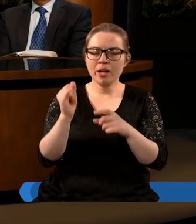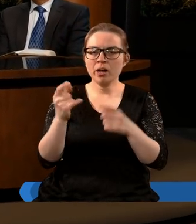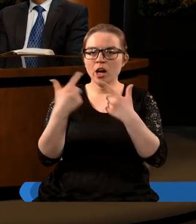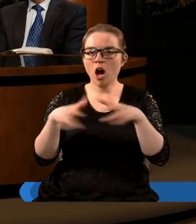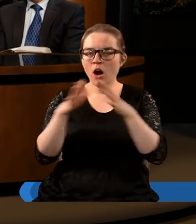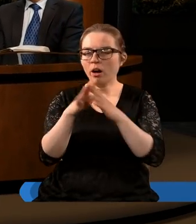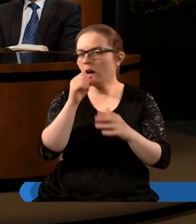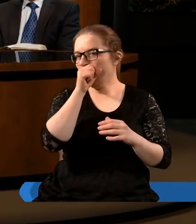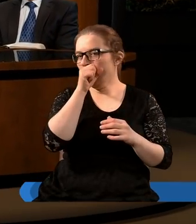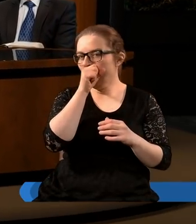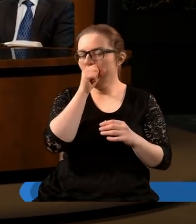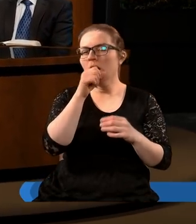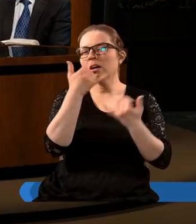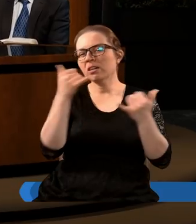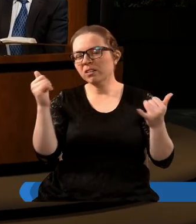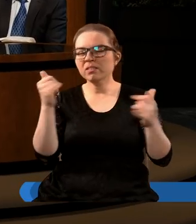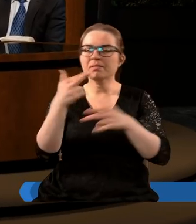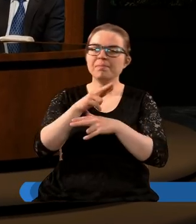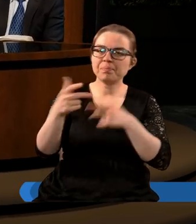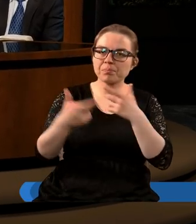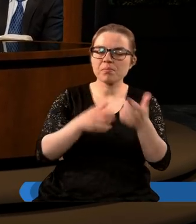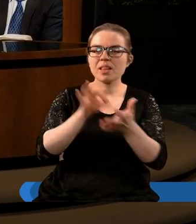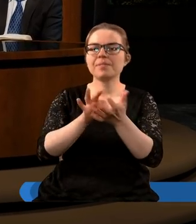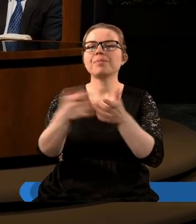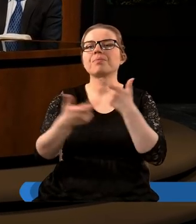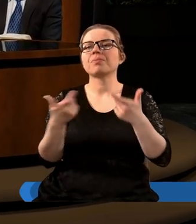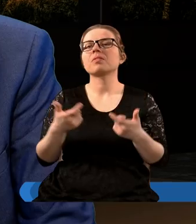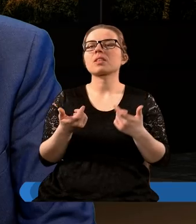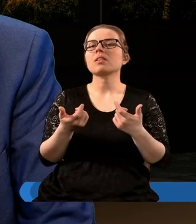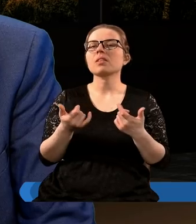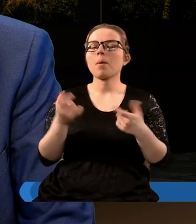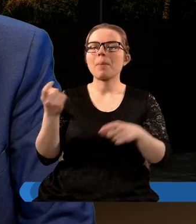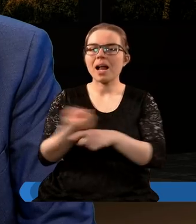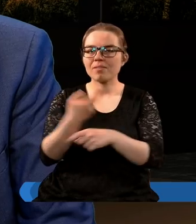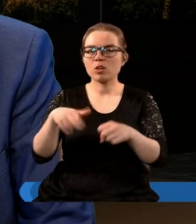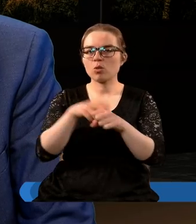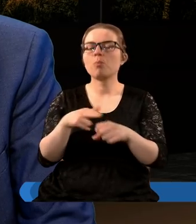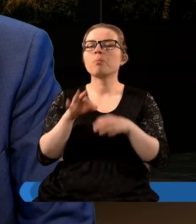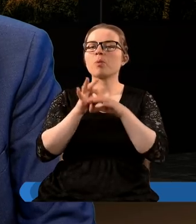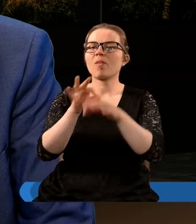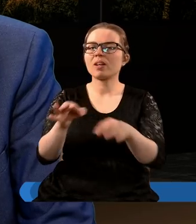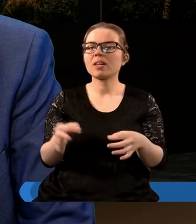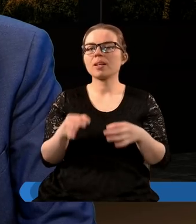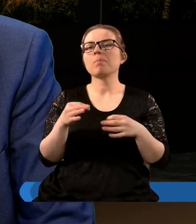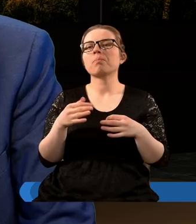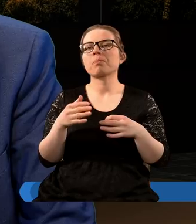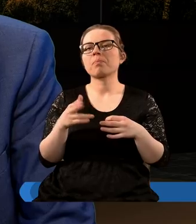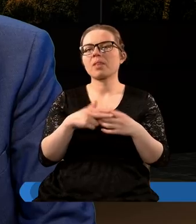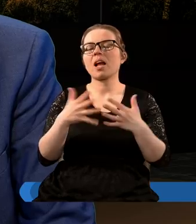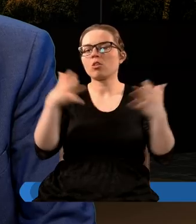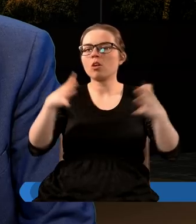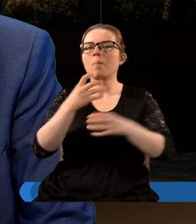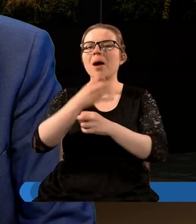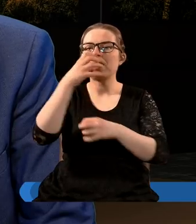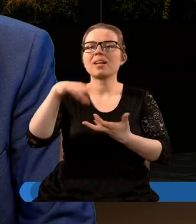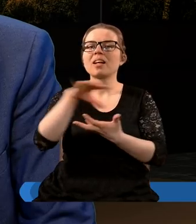państwem prowadzącym regularne wojny, państwem, które prowadziło na dużych połaciach